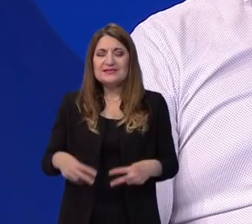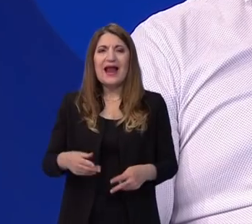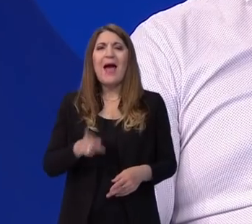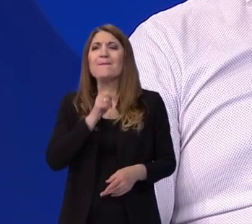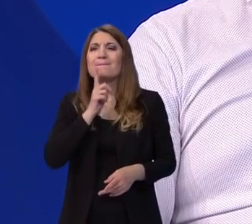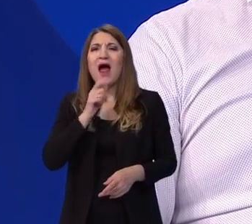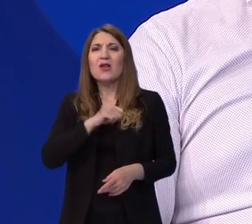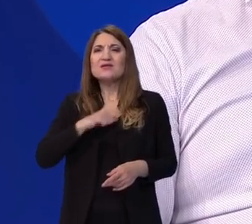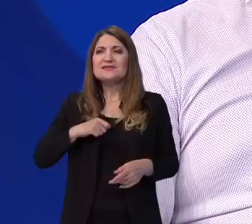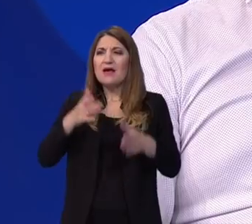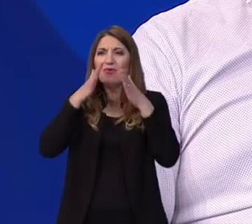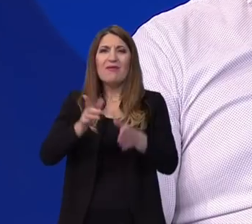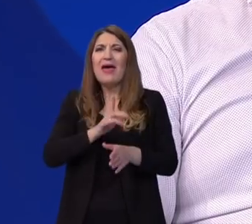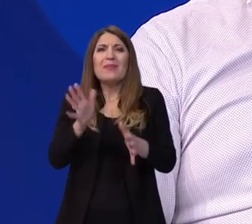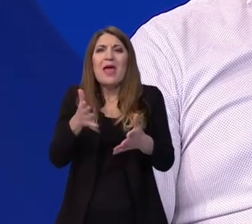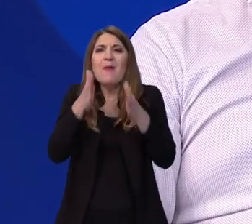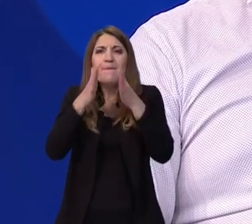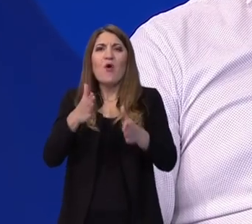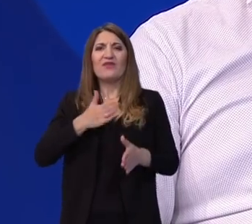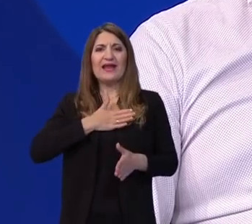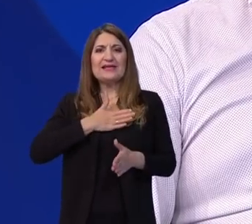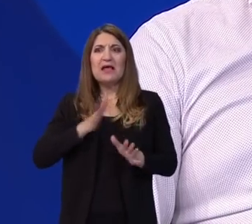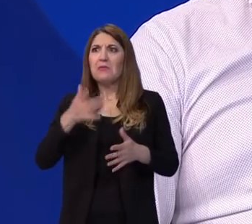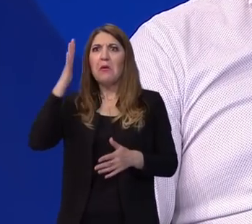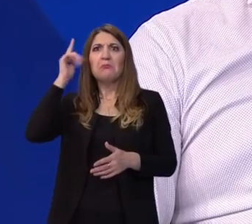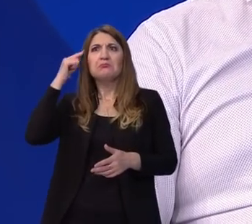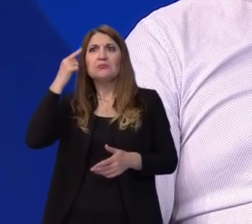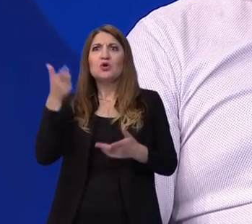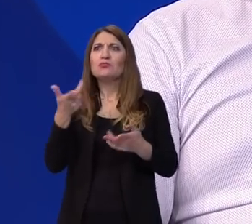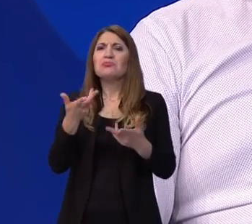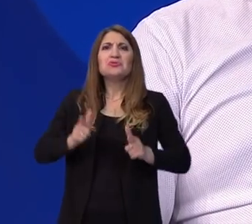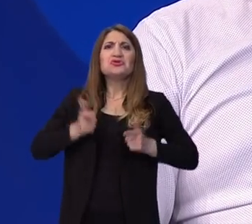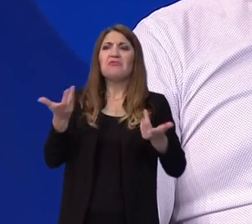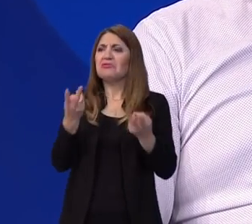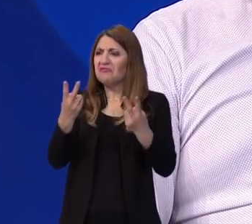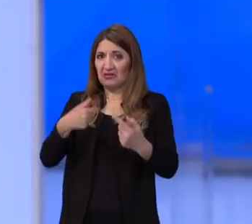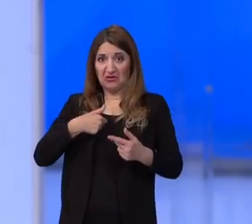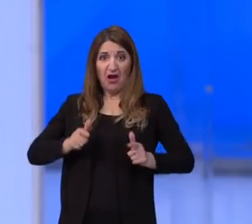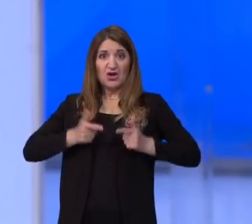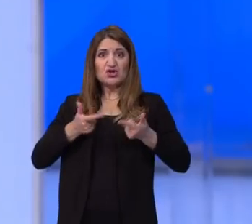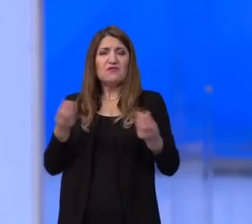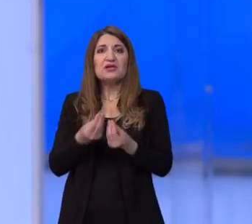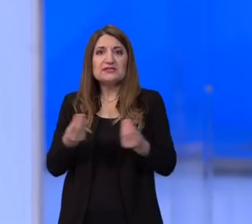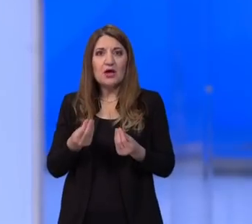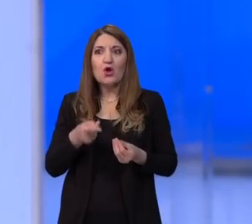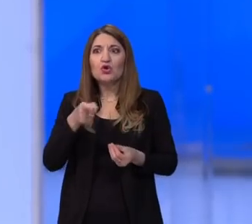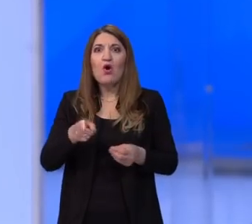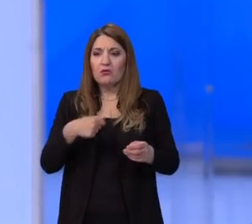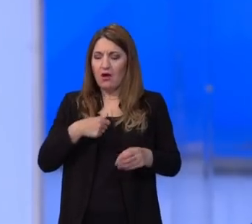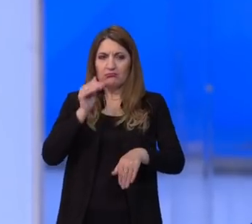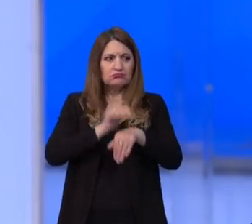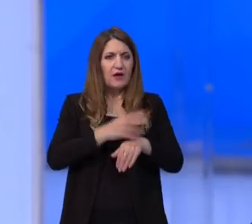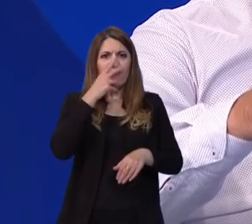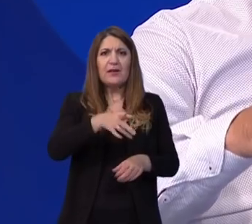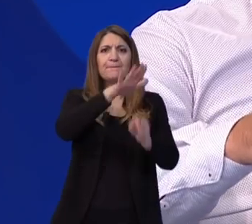samopouzdanja, toliko ne vjeruju sebe, ne vide uopće smisao života, zašto oni uopće žive. I onda svačan da toliko imaju pritisak sa svih strana, s jedne